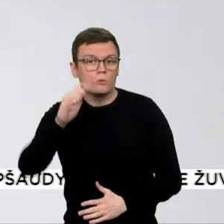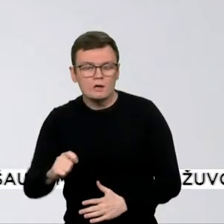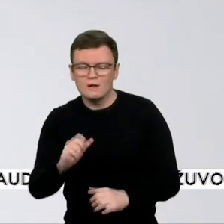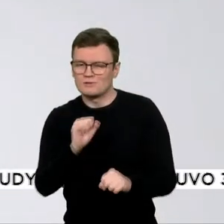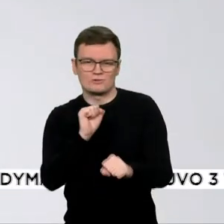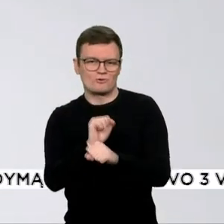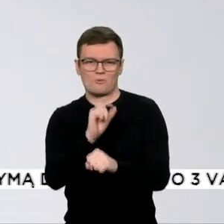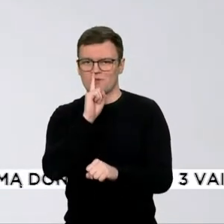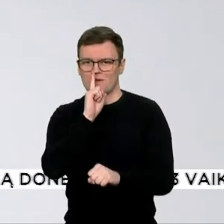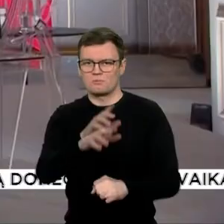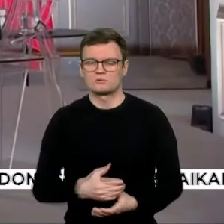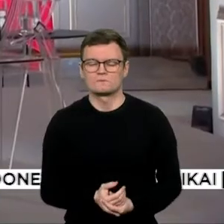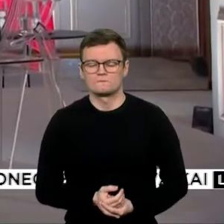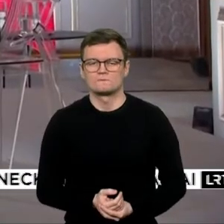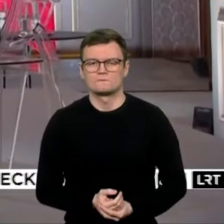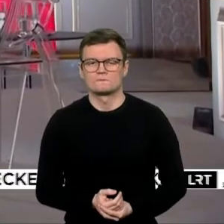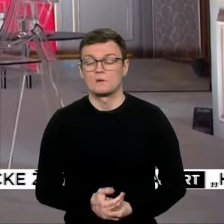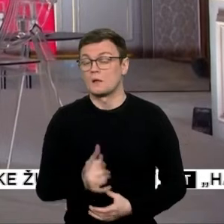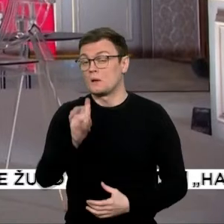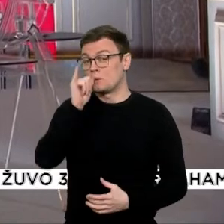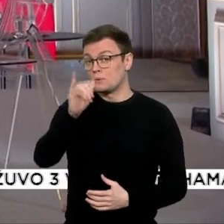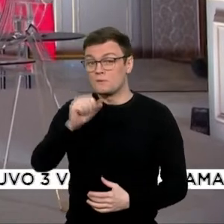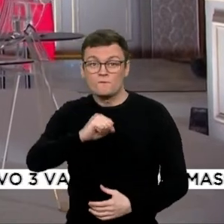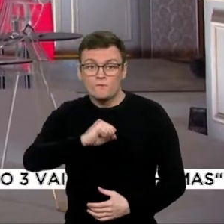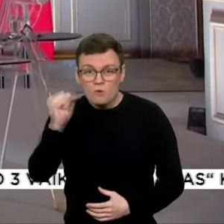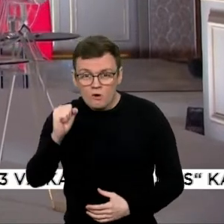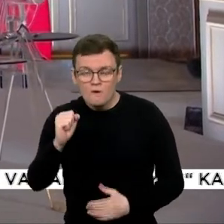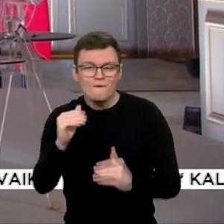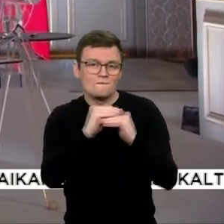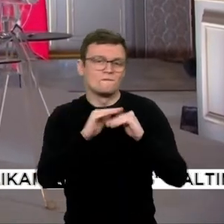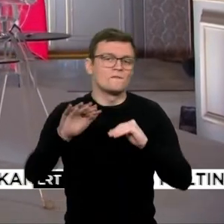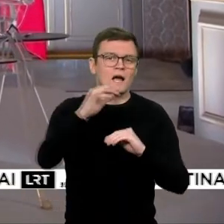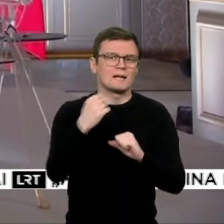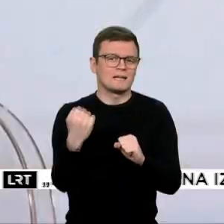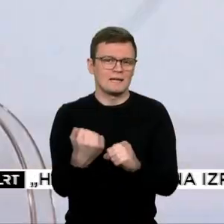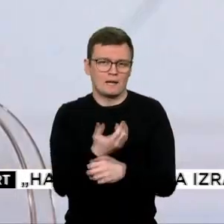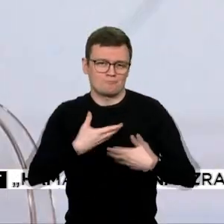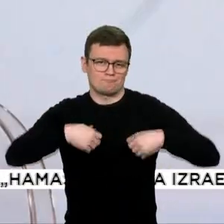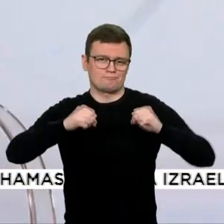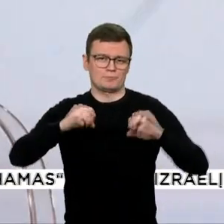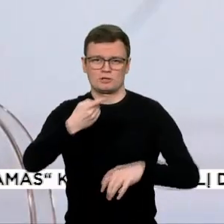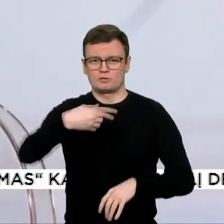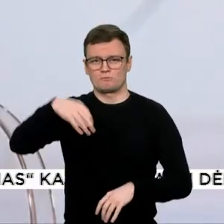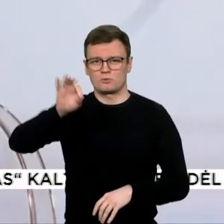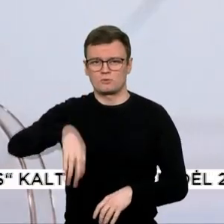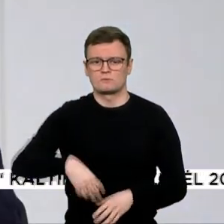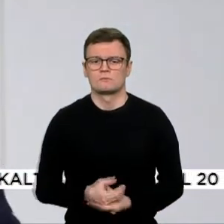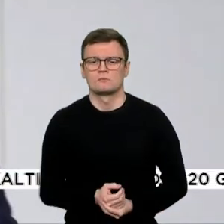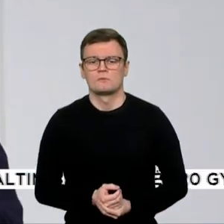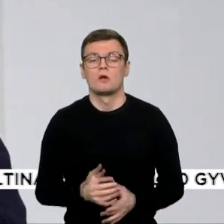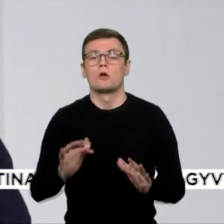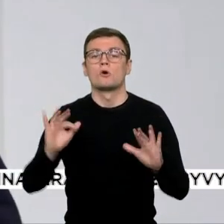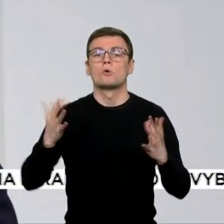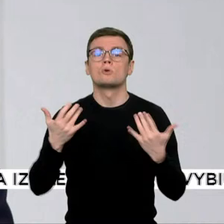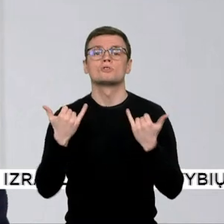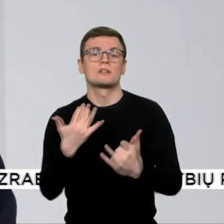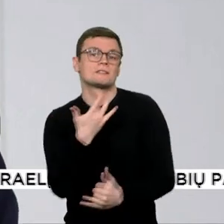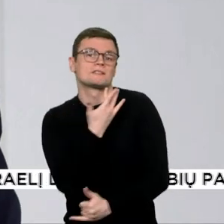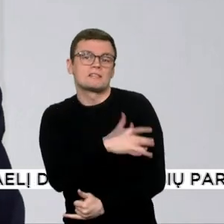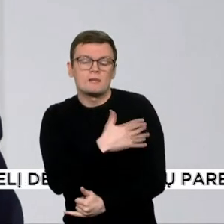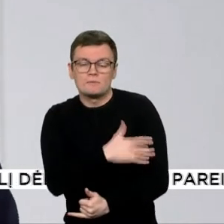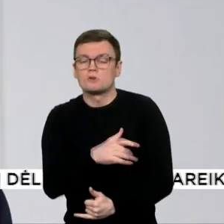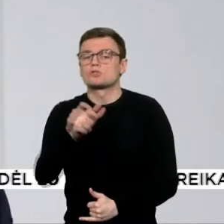vakarai turi būti pasirengę padaryti viską. Jei šiandien nusprėsime būti silipni, kaip prieš mūsų tasai, kuris neturi